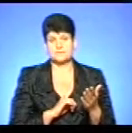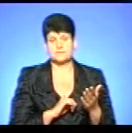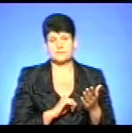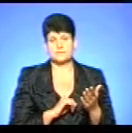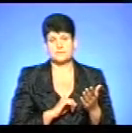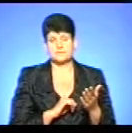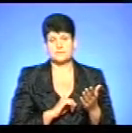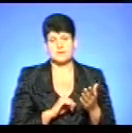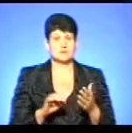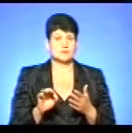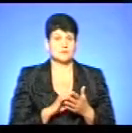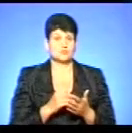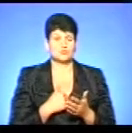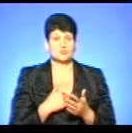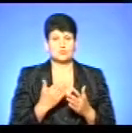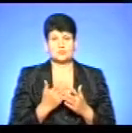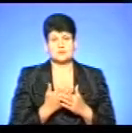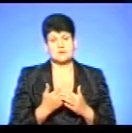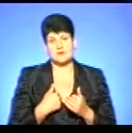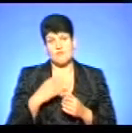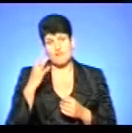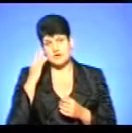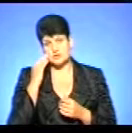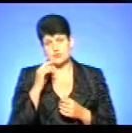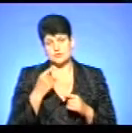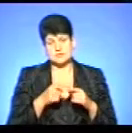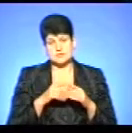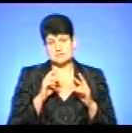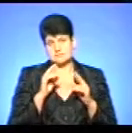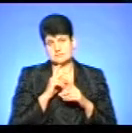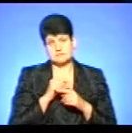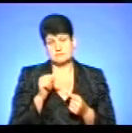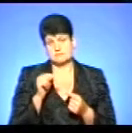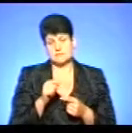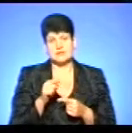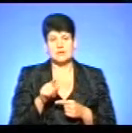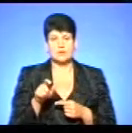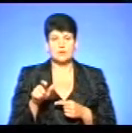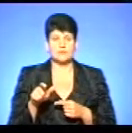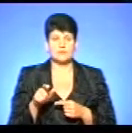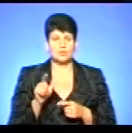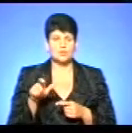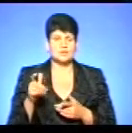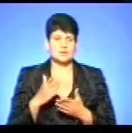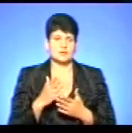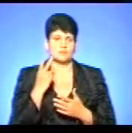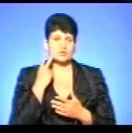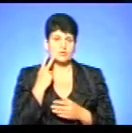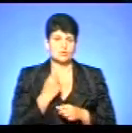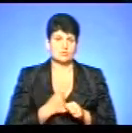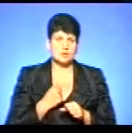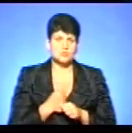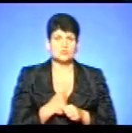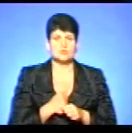разом тим претендує на субсидії. Я вважаю, що це не зовсім коректно для тих людей, які, наприклад, працюють, постійно працюють і працюють, скажімо,